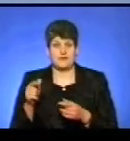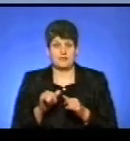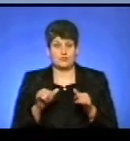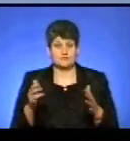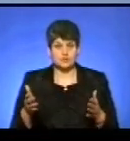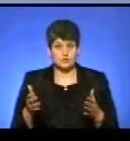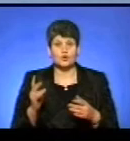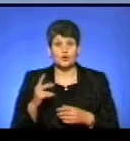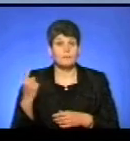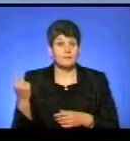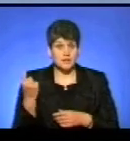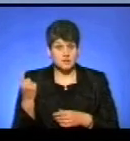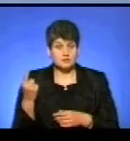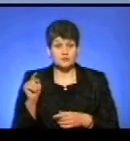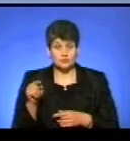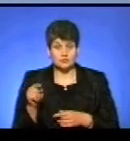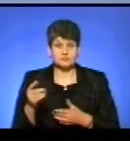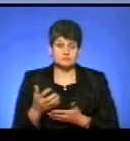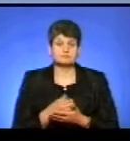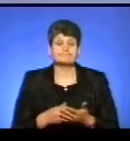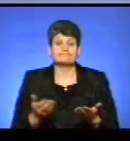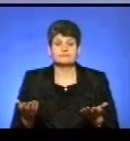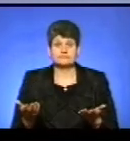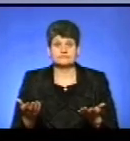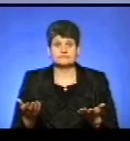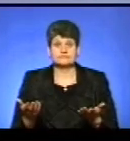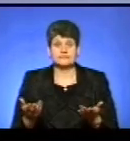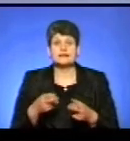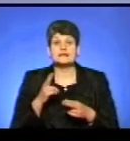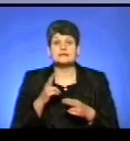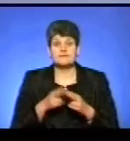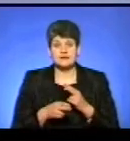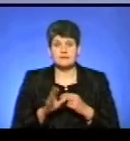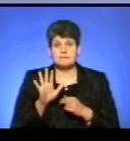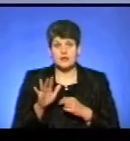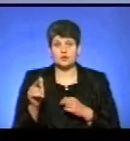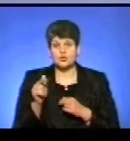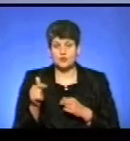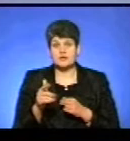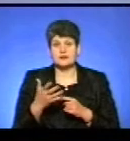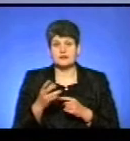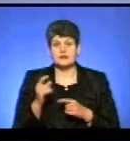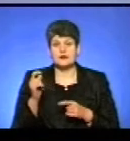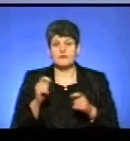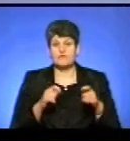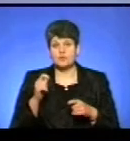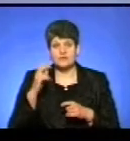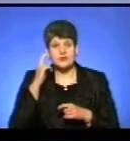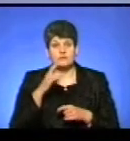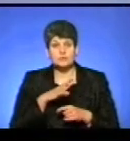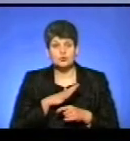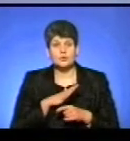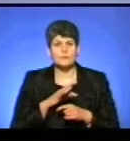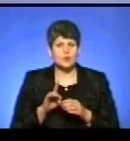звісно, що хто перший, той і пожинає плоди. Пане Леже, на завершення, 5 грудня на муніципальному форумі у Києві була озвучена теза про